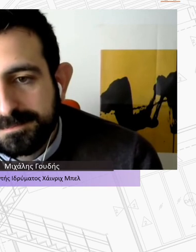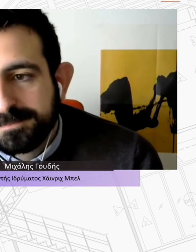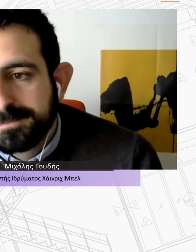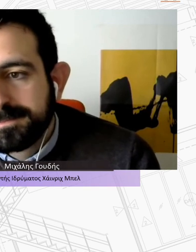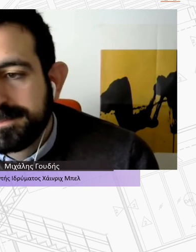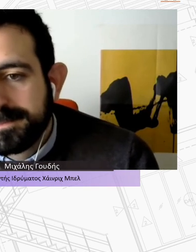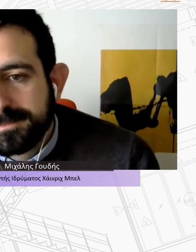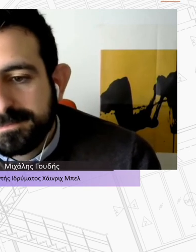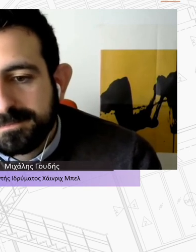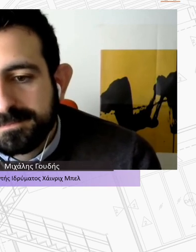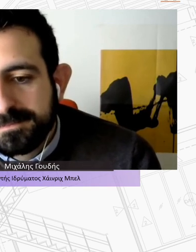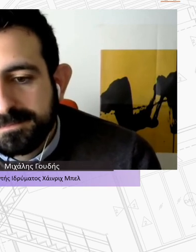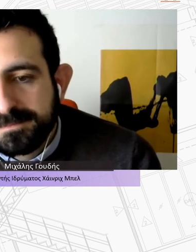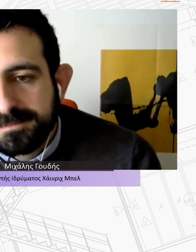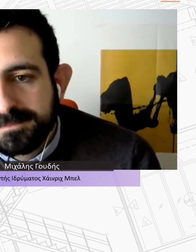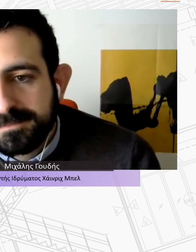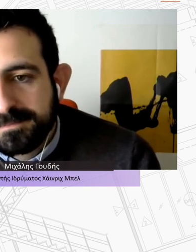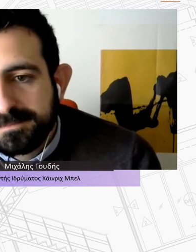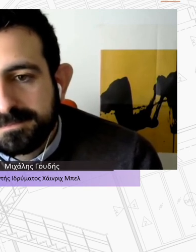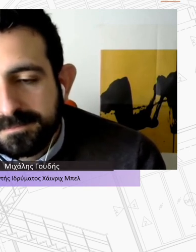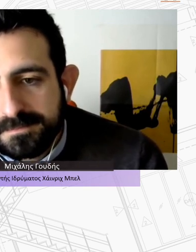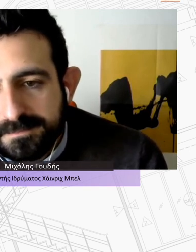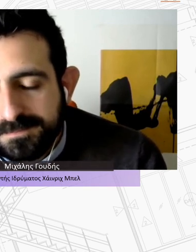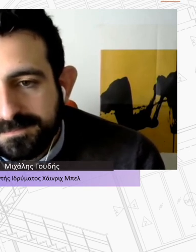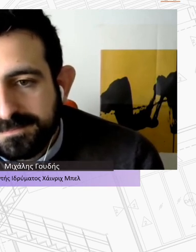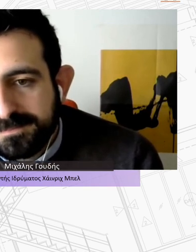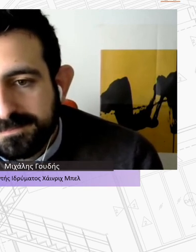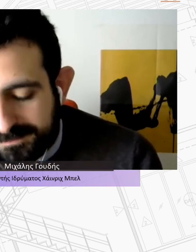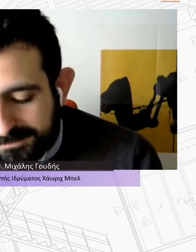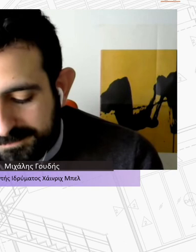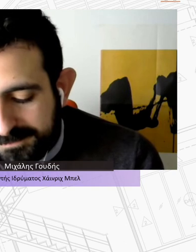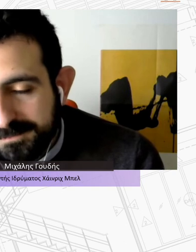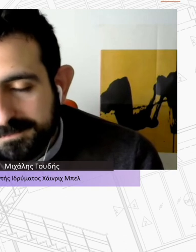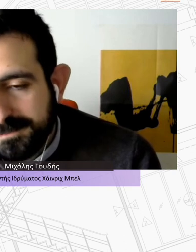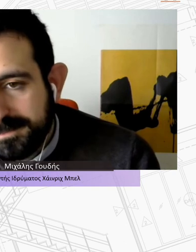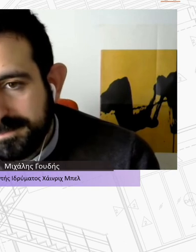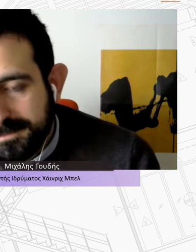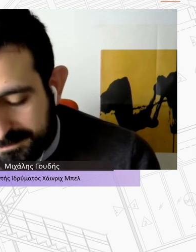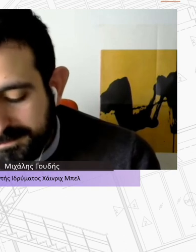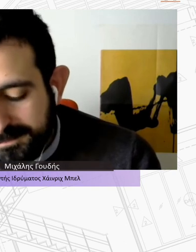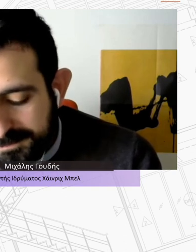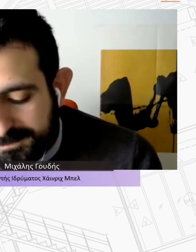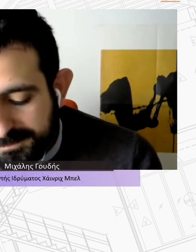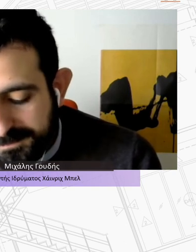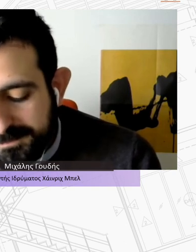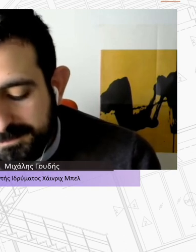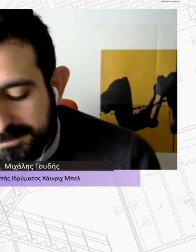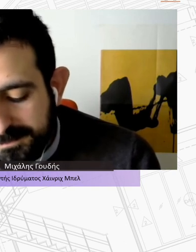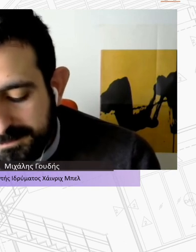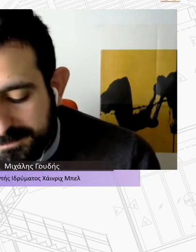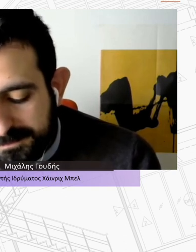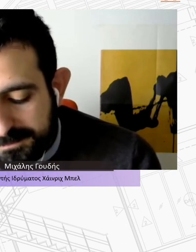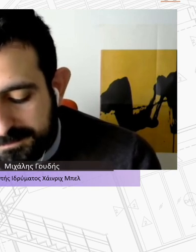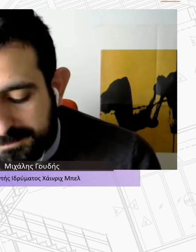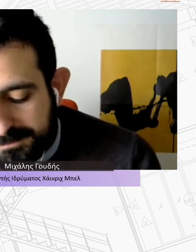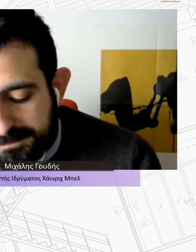θα το συζητήσω να το βάλω εγώ στη συζήτηση τα επίσημα στοιχεία τουλάχιστον που υπάρχουν για τον Δήμο Θεσσαλονίκης όσο αφορά την αστεγία οι